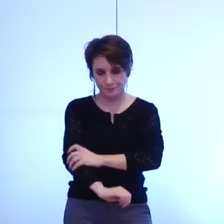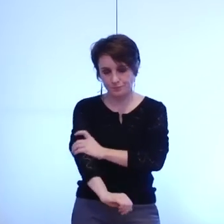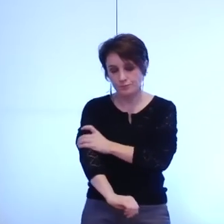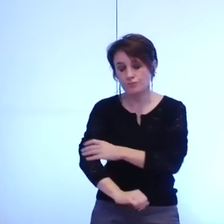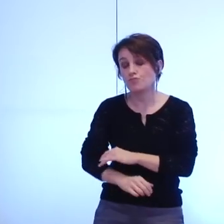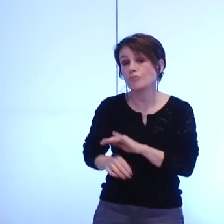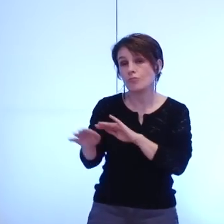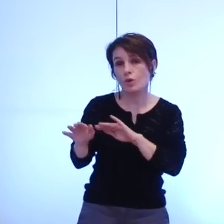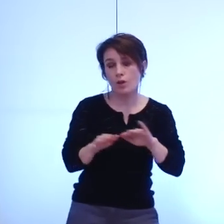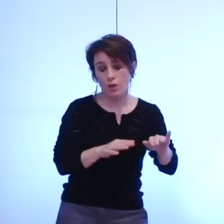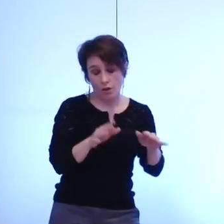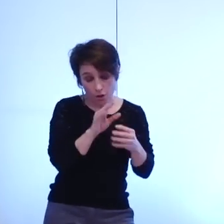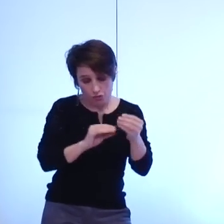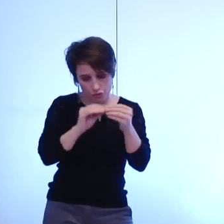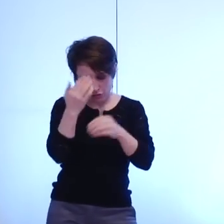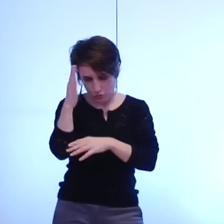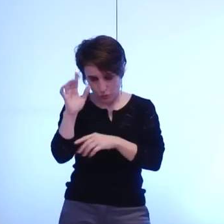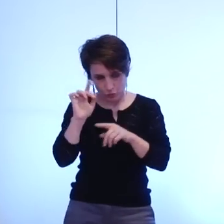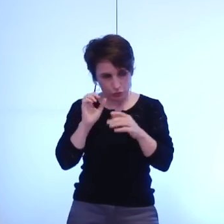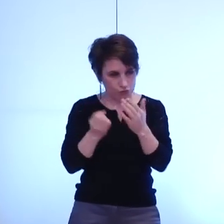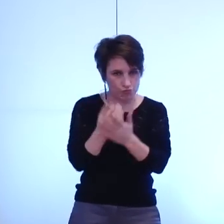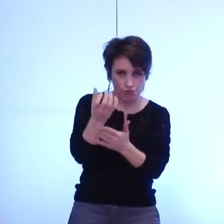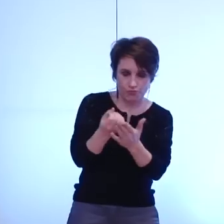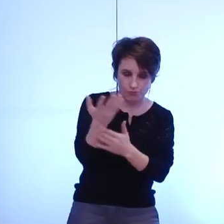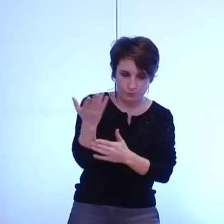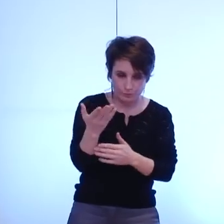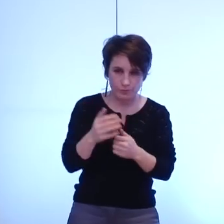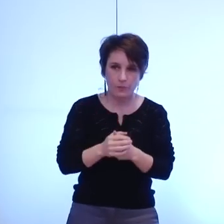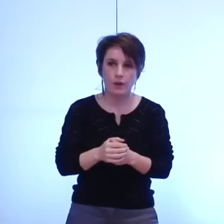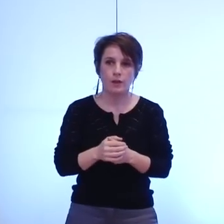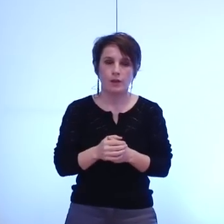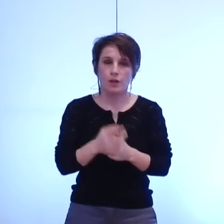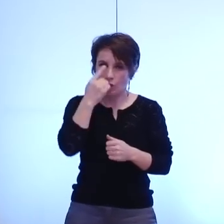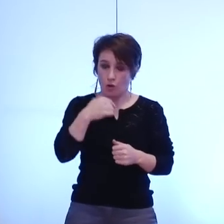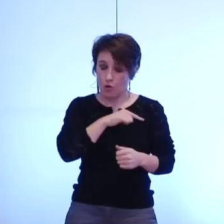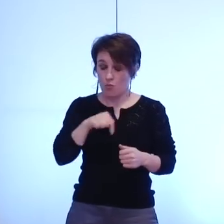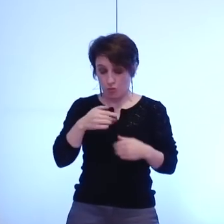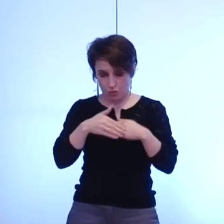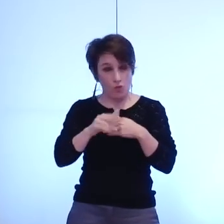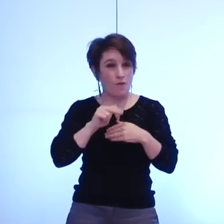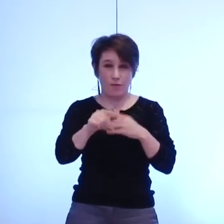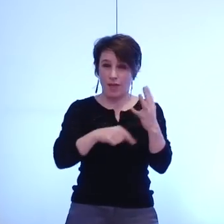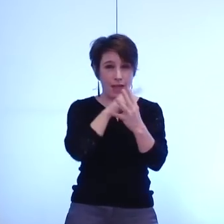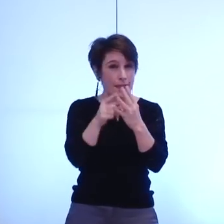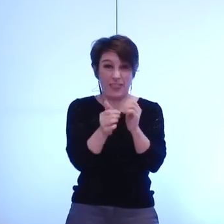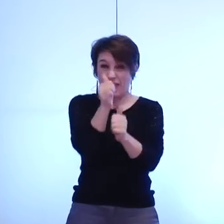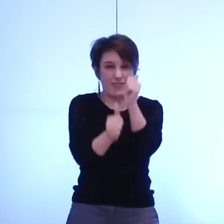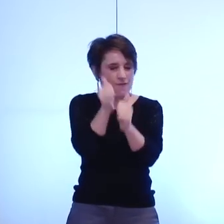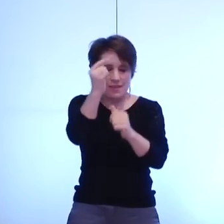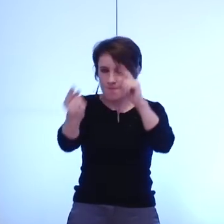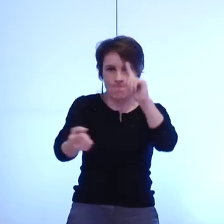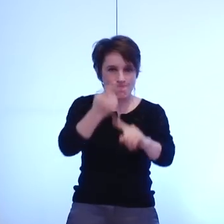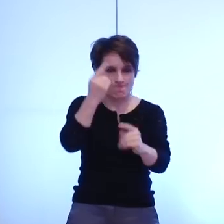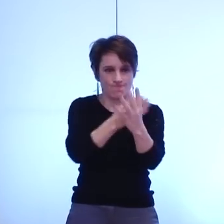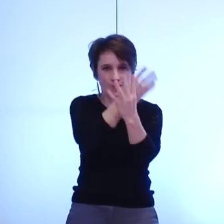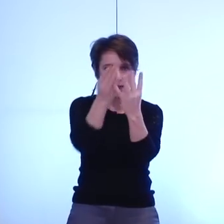mots encore pour évoquer les choses quatre défis majeurs nous attendent le premier